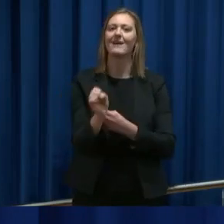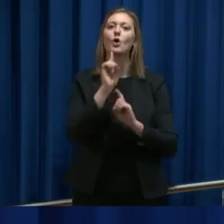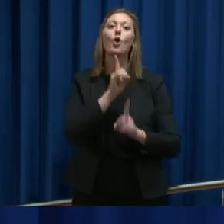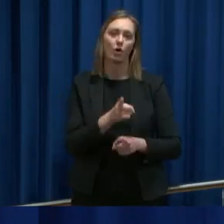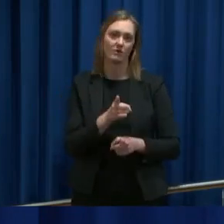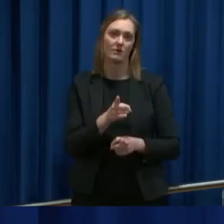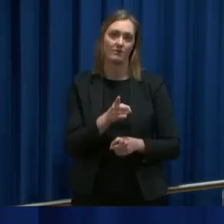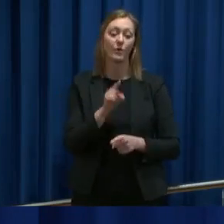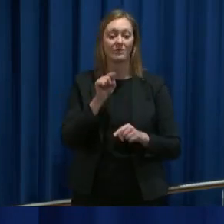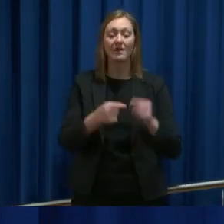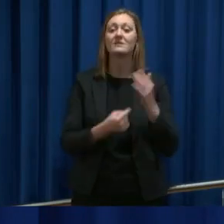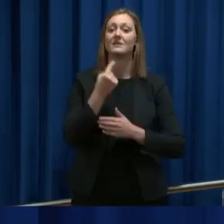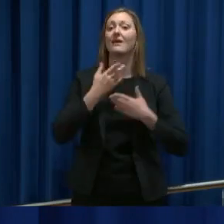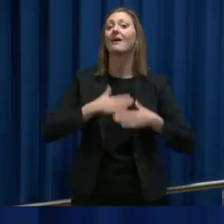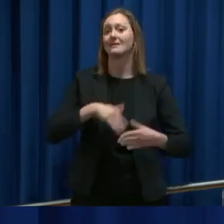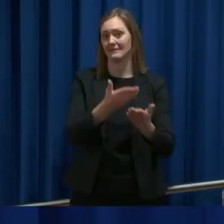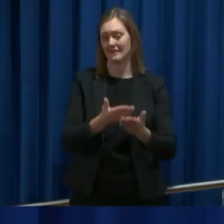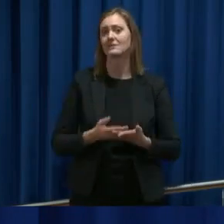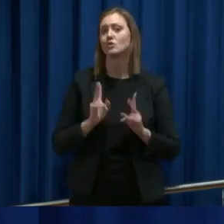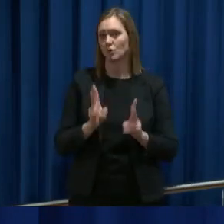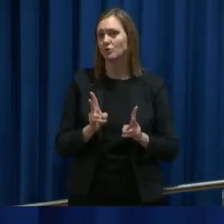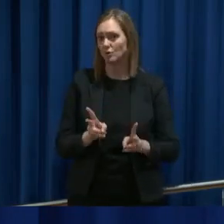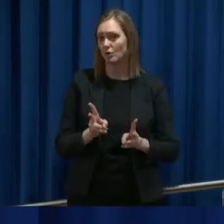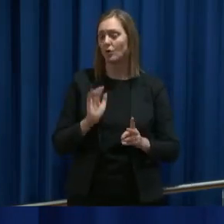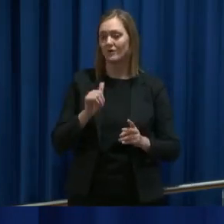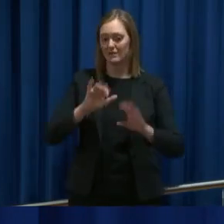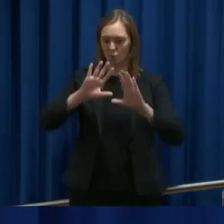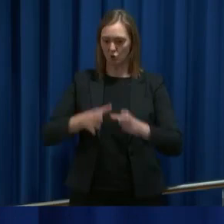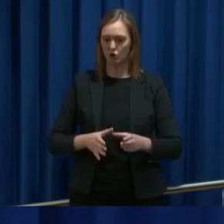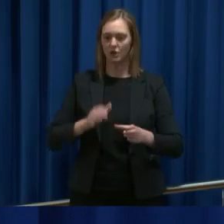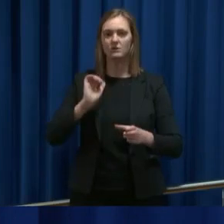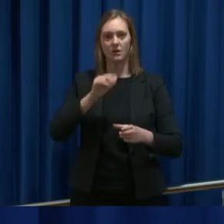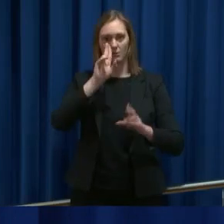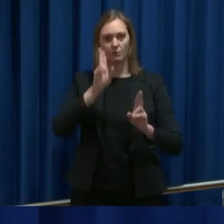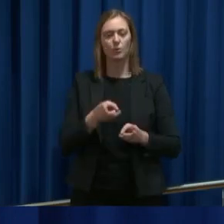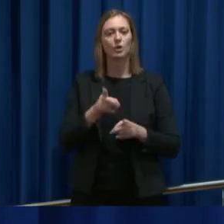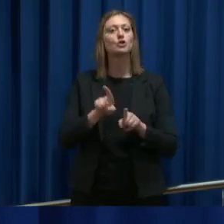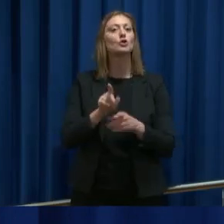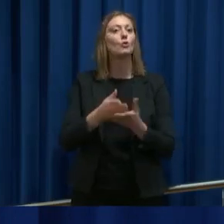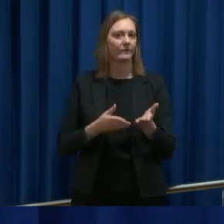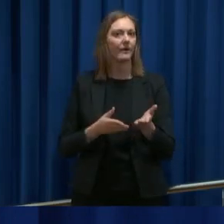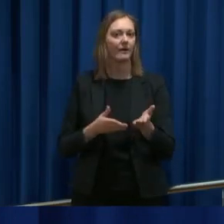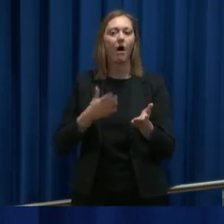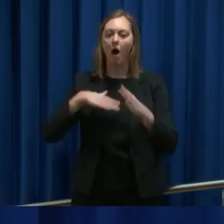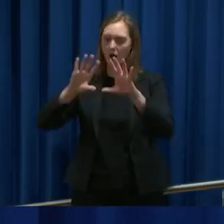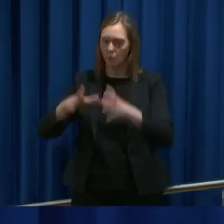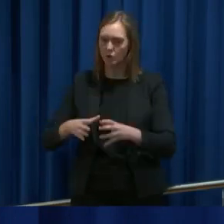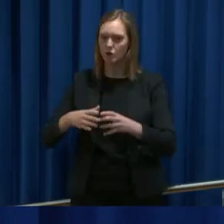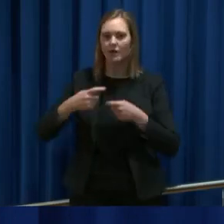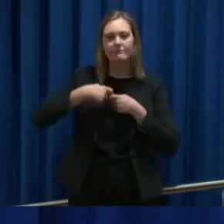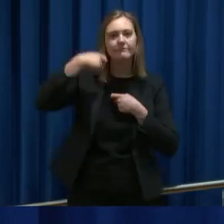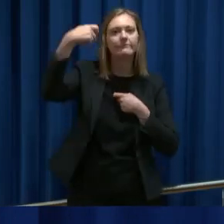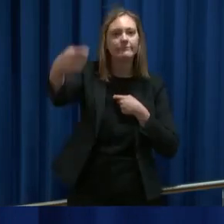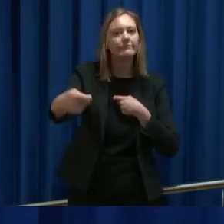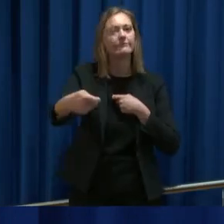Og det er det som også skjer i helsetjenesten, nettopp for at den skal bruke nå dette utstyret, for en sånn måte at den har utstyr så